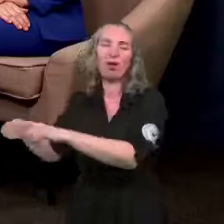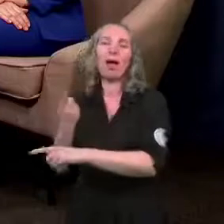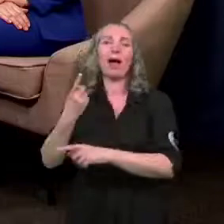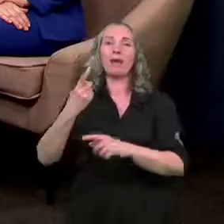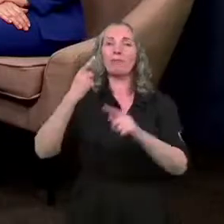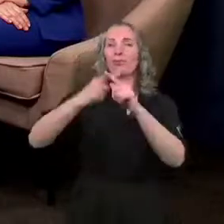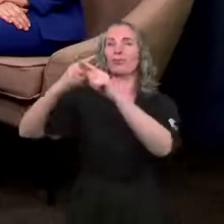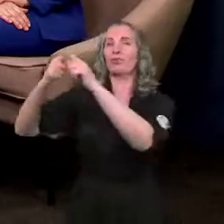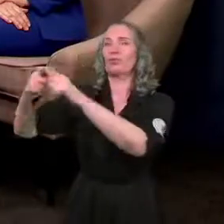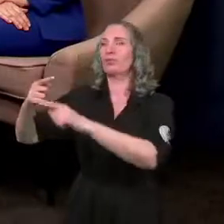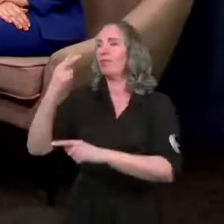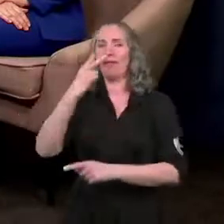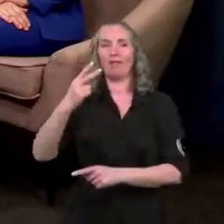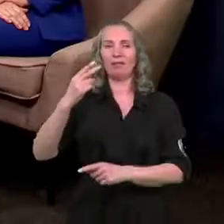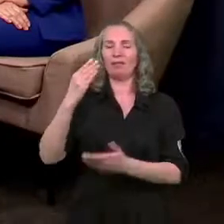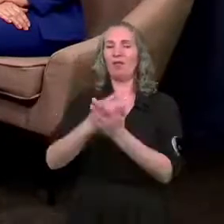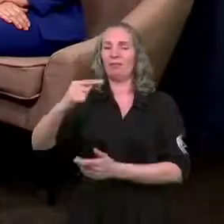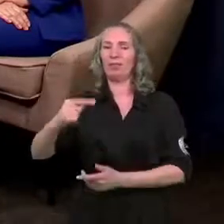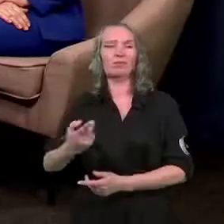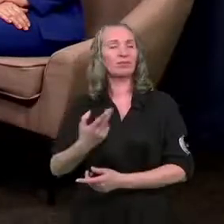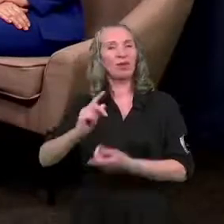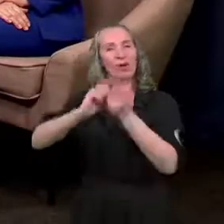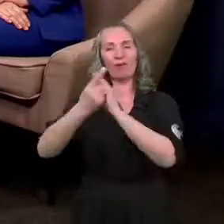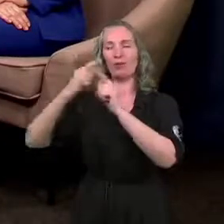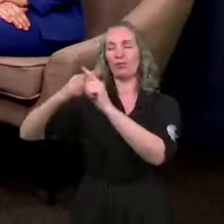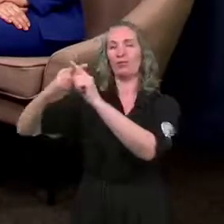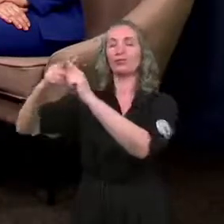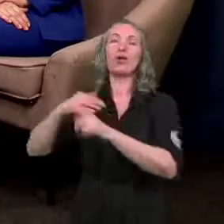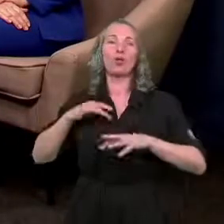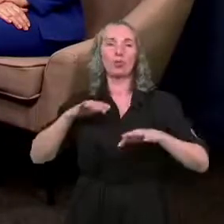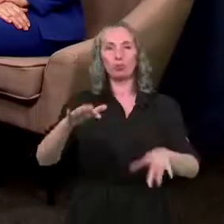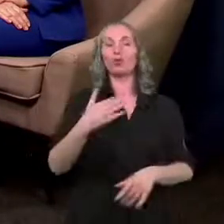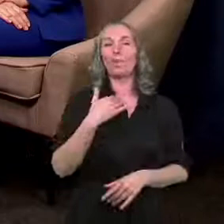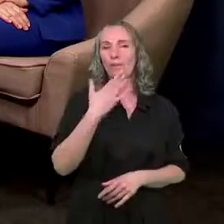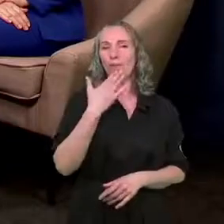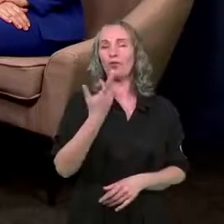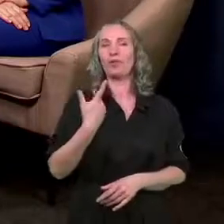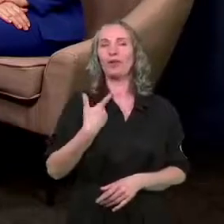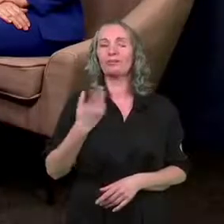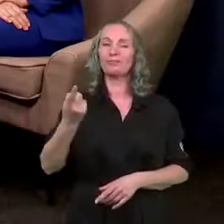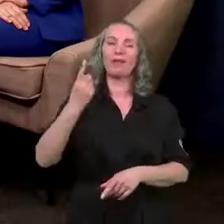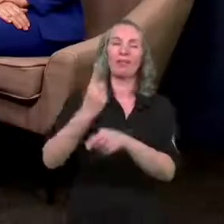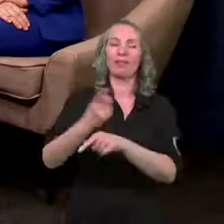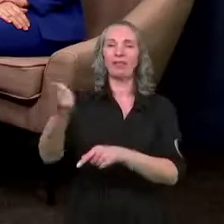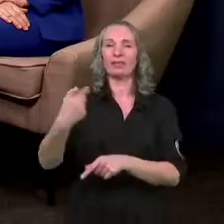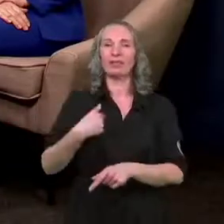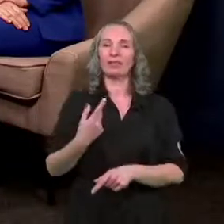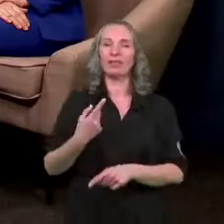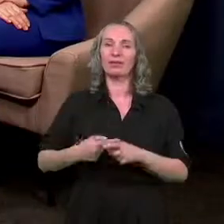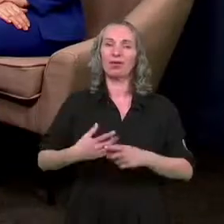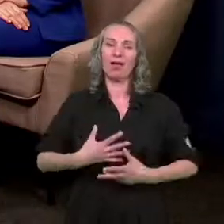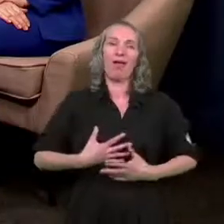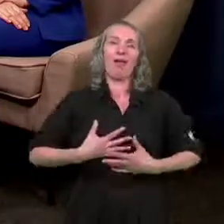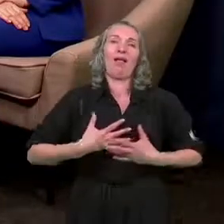zmian, które w naszym mieście zachodzą. Dużo mówię, drodzy Państwo, ale jak słyszę takie stwierdzenia, to po prostu